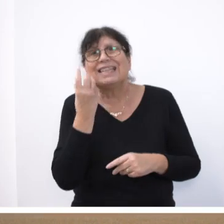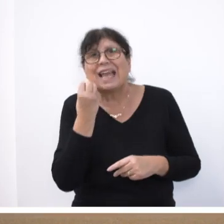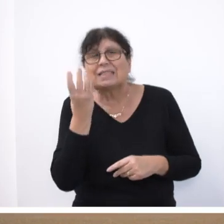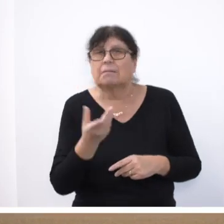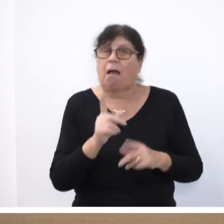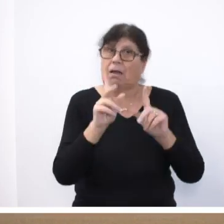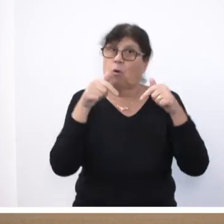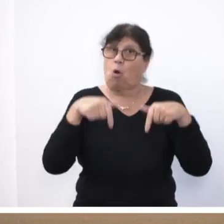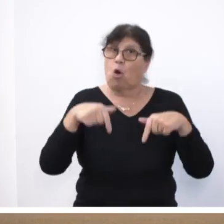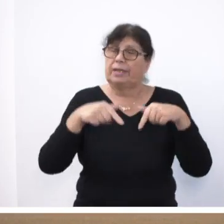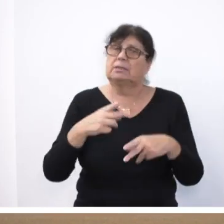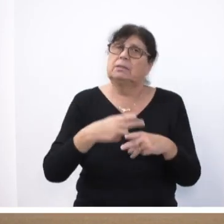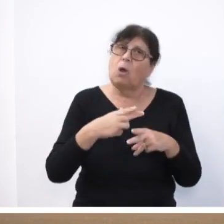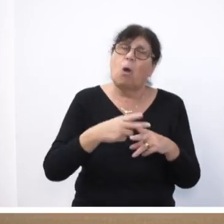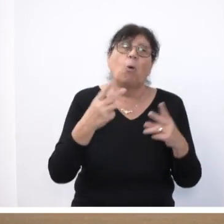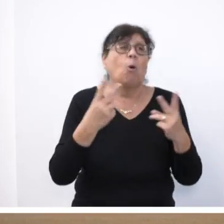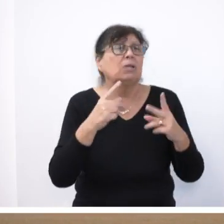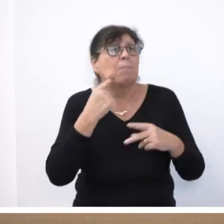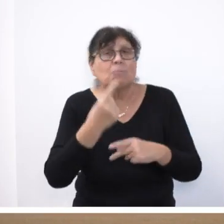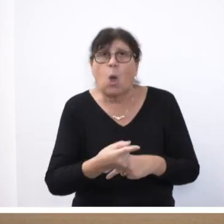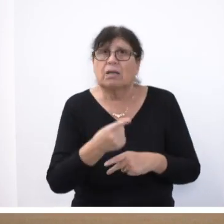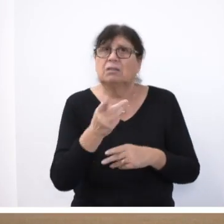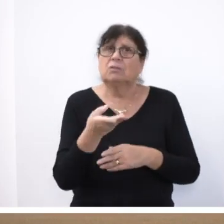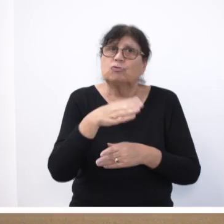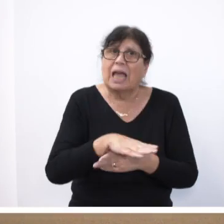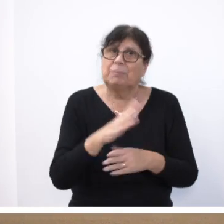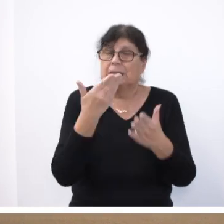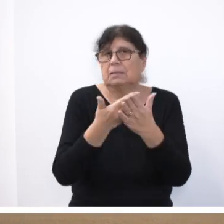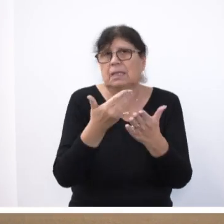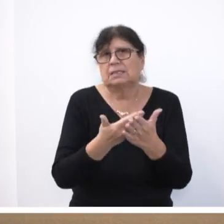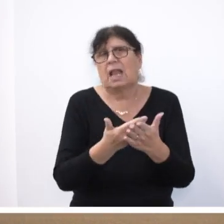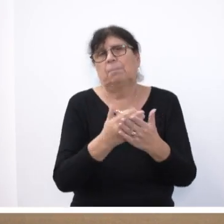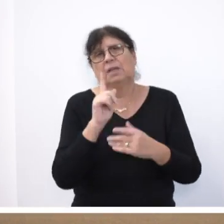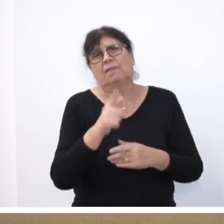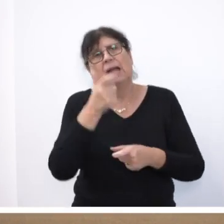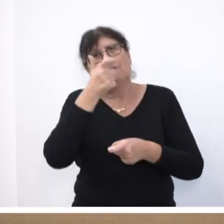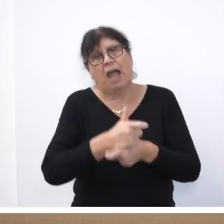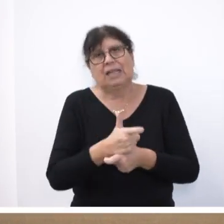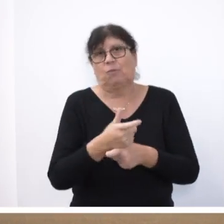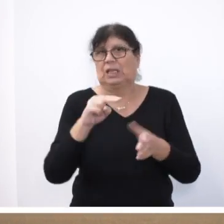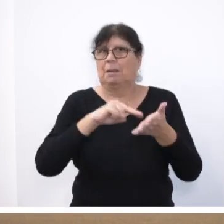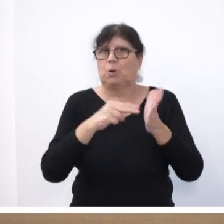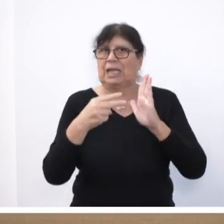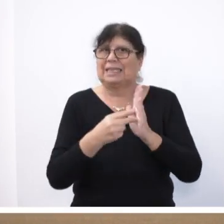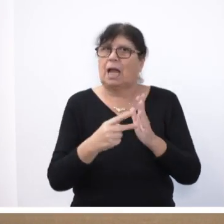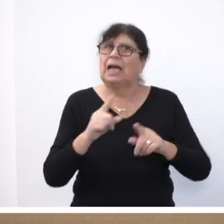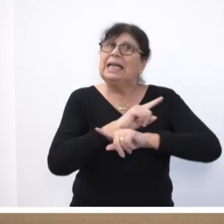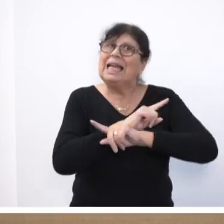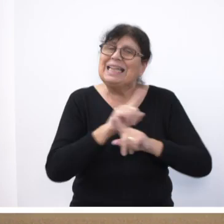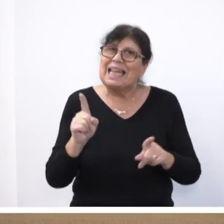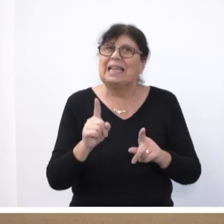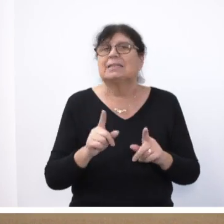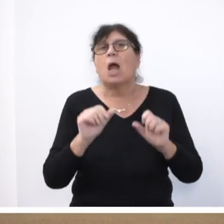auch heute und morgen, umkommen, und zwar deshalb, weil die verantwortlichen Politiker nicht in der Lage sind,